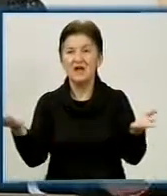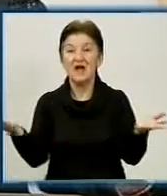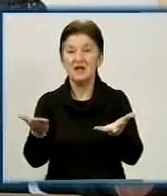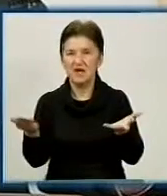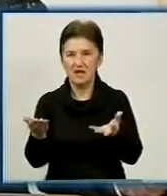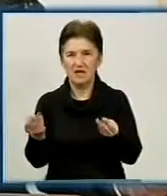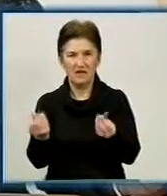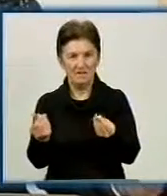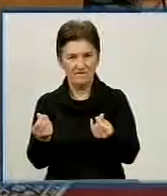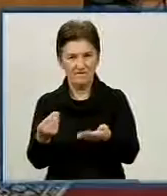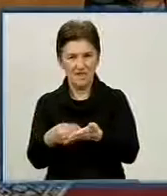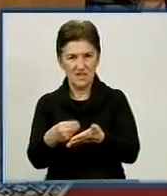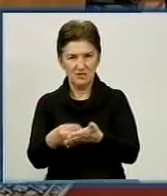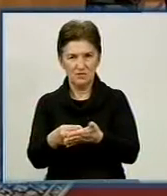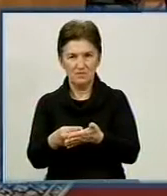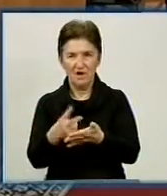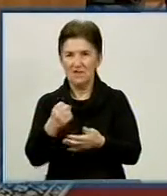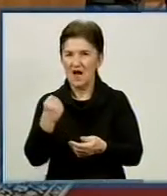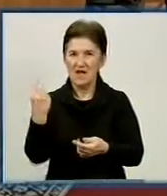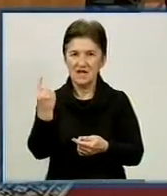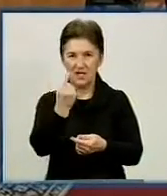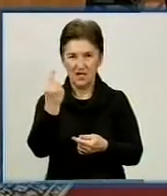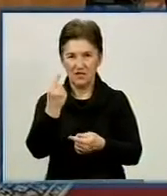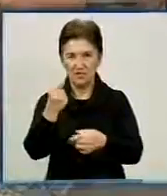який фінансовий ресурс знаходиться на єдиному казначейському рахунку.